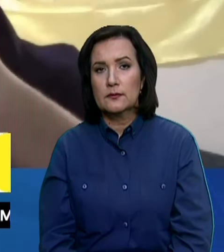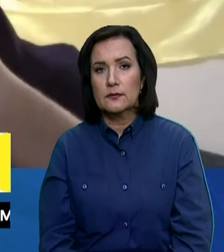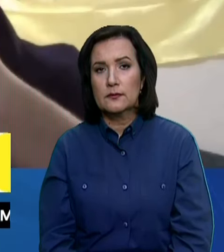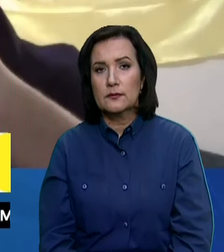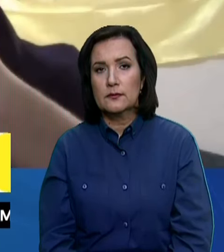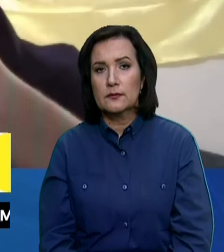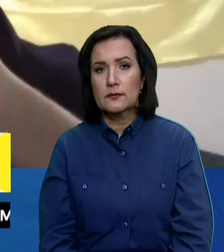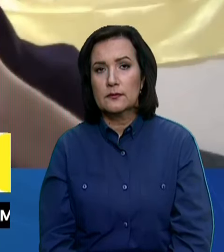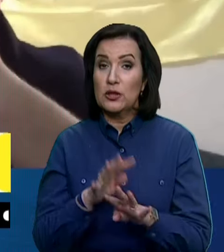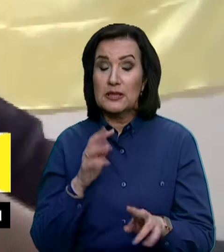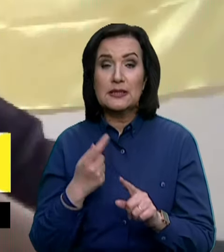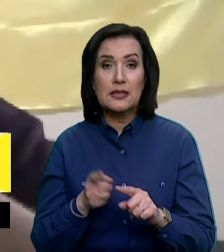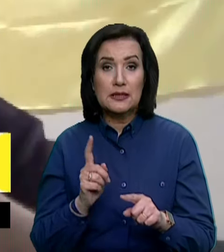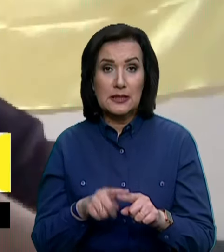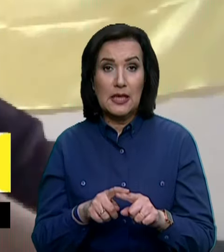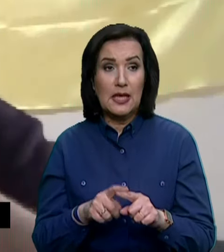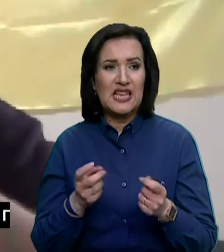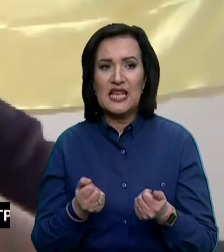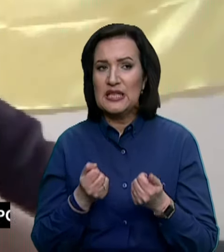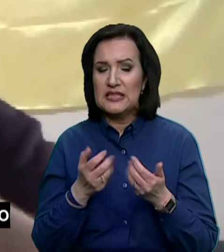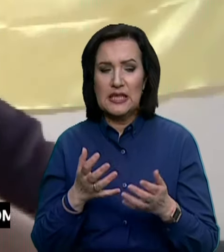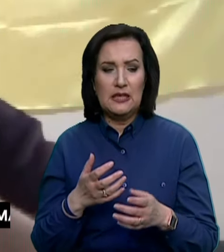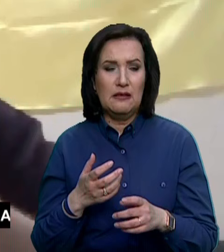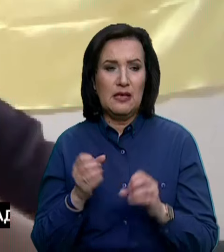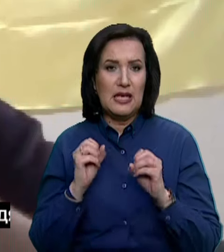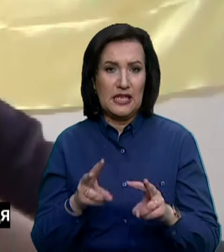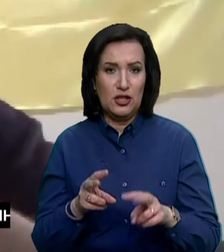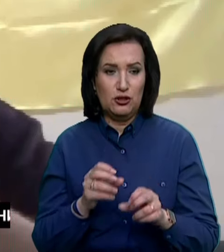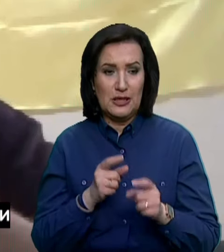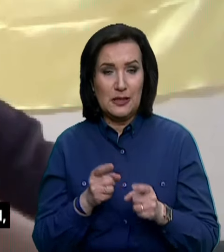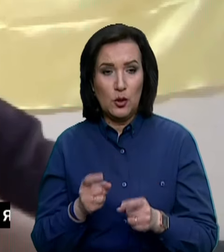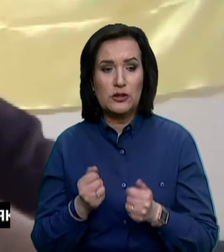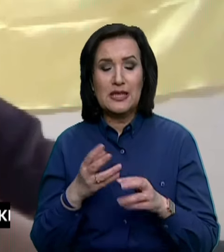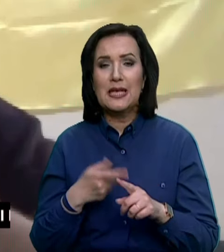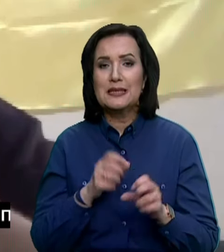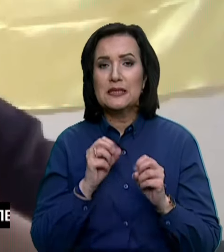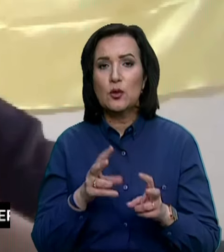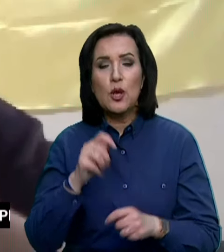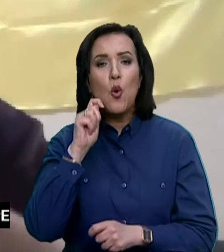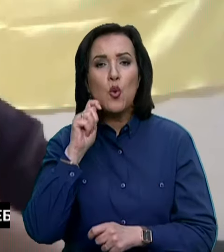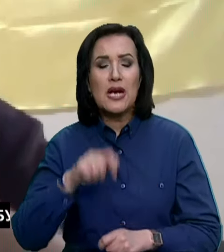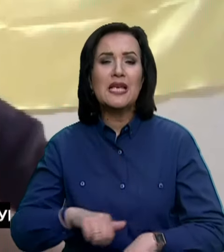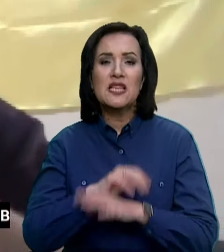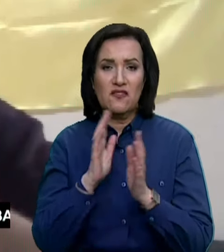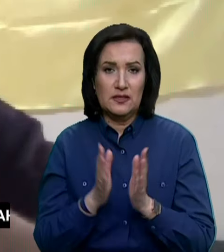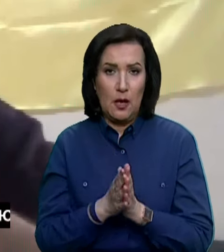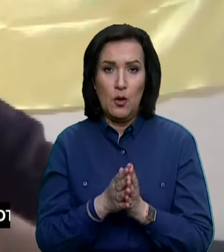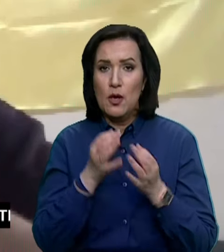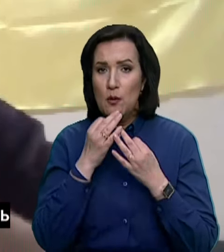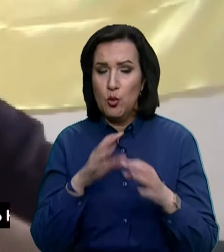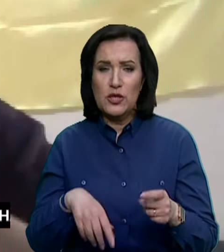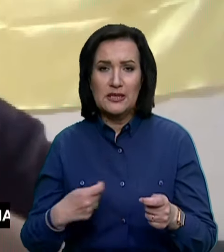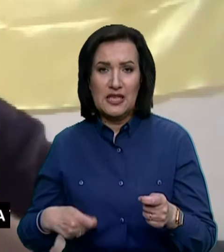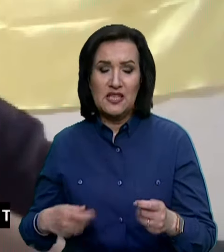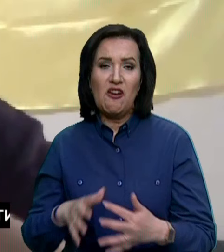для Збройних сил це не стільки критична загроза, скільки це загроза для України загалом. Оскільки будь-яке